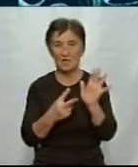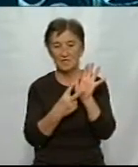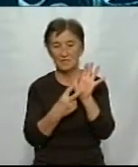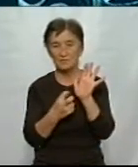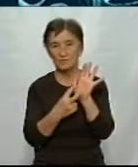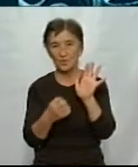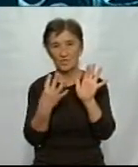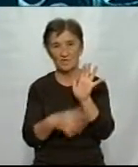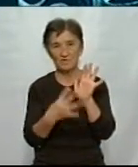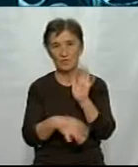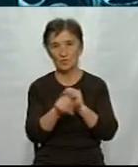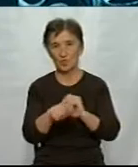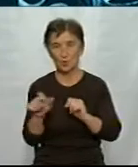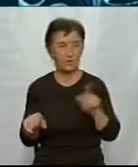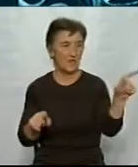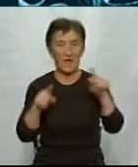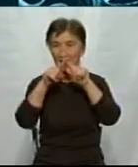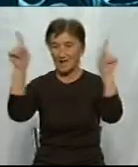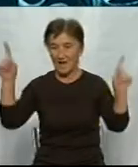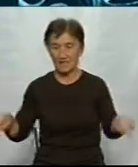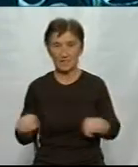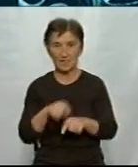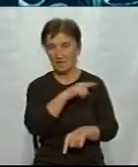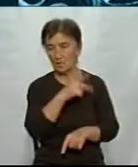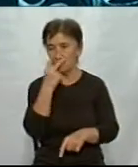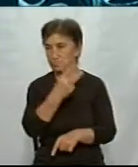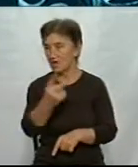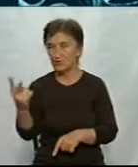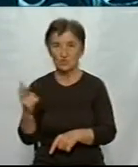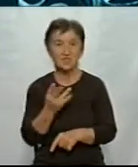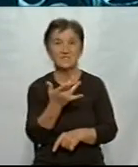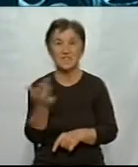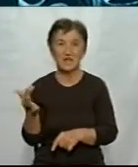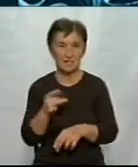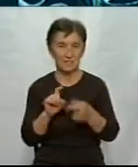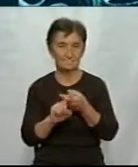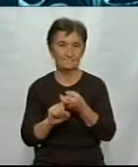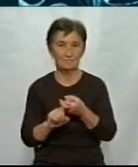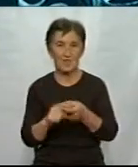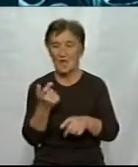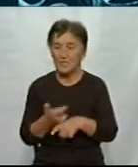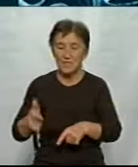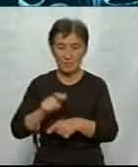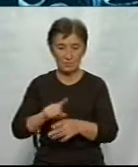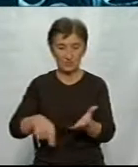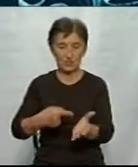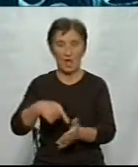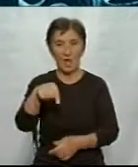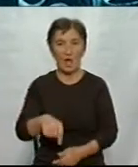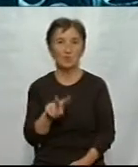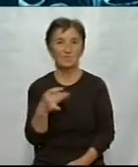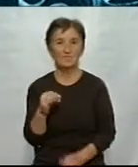людей. На цій карті ви бачите, скільки інфікованих у містах та районах області. Найбільше в Кропивницькому – 637.